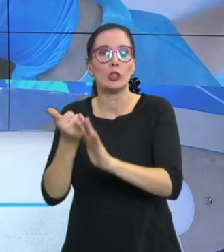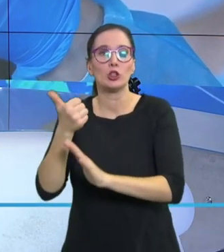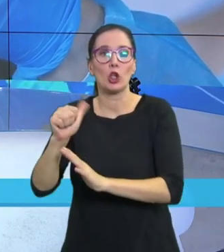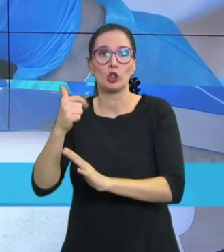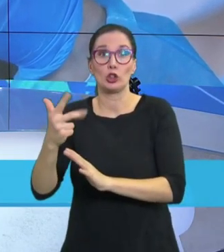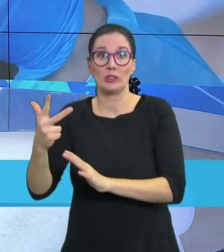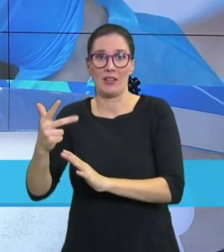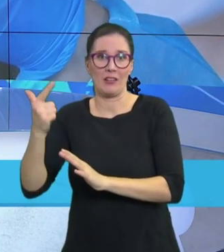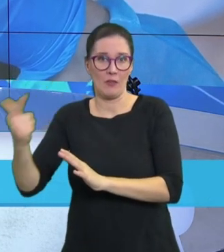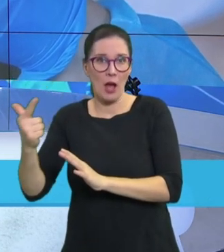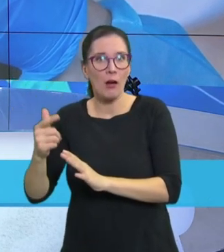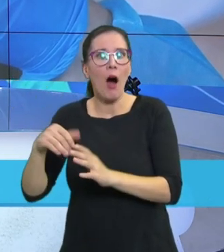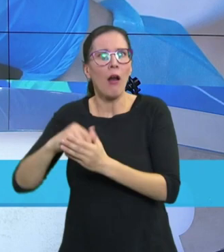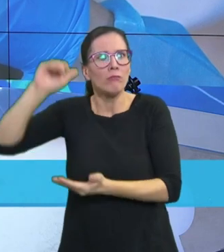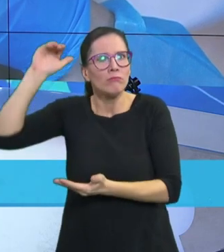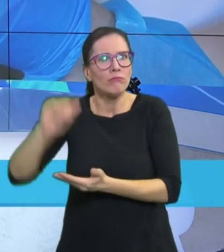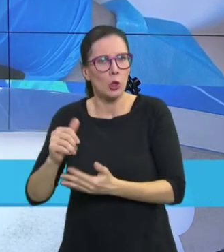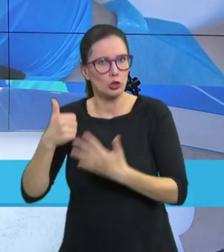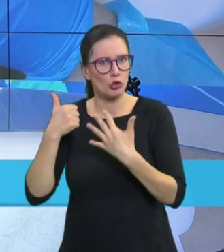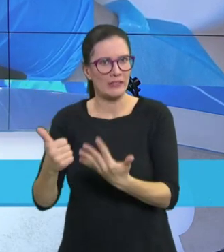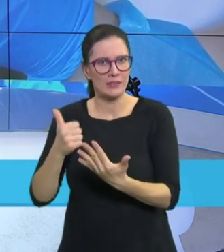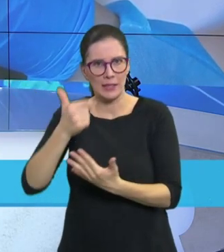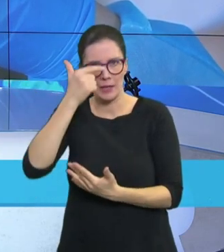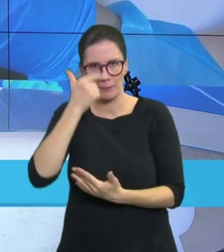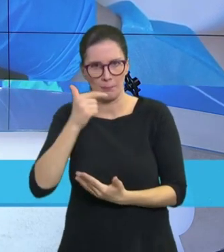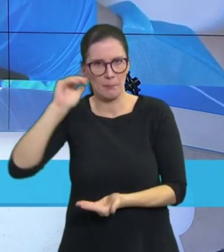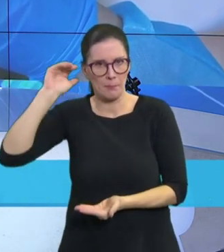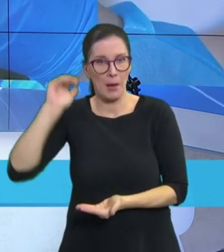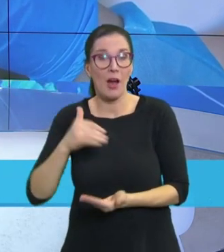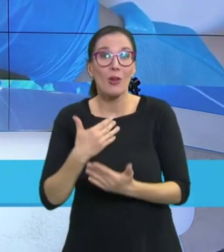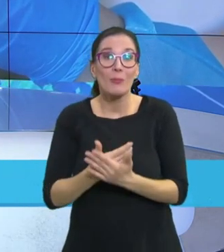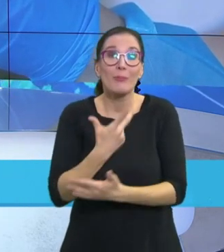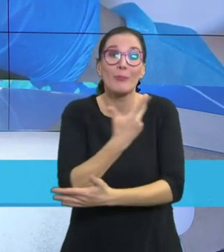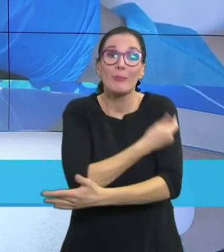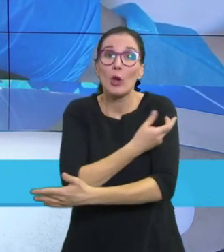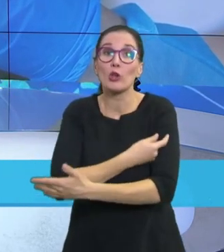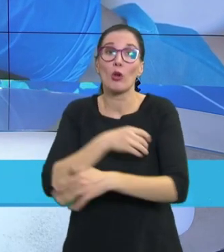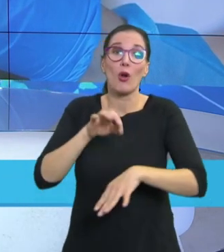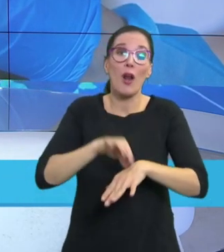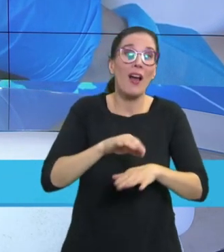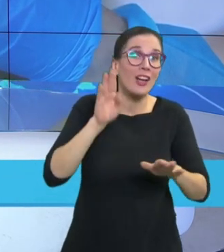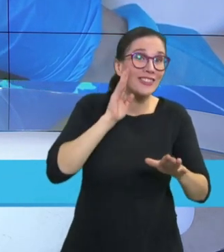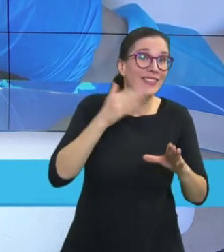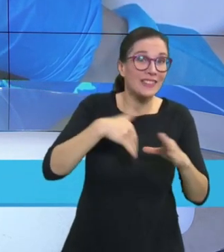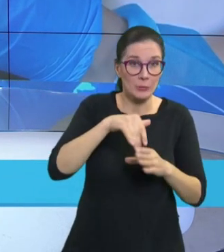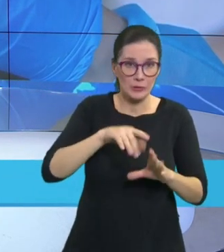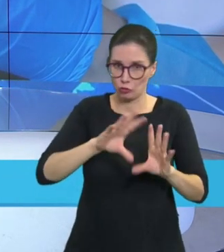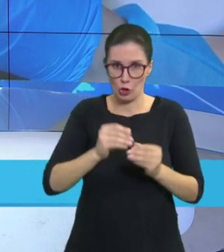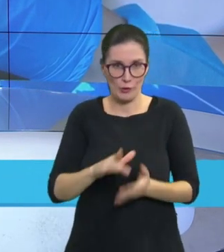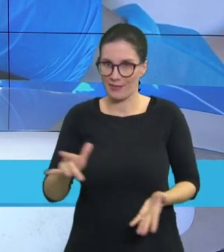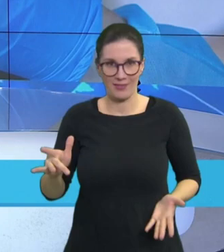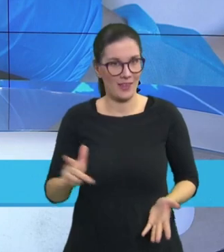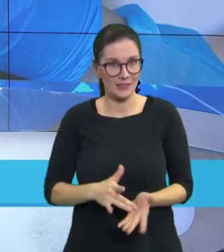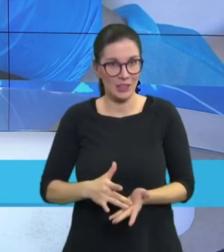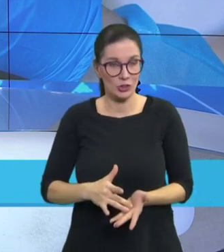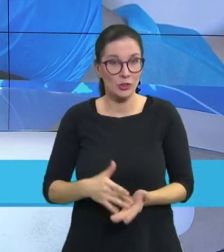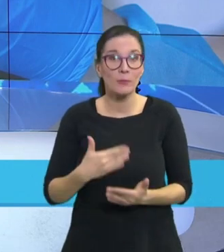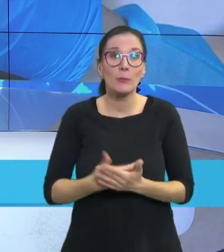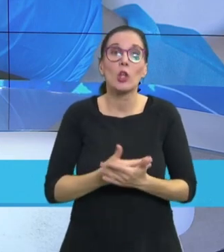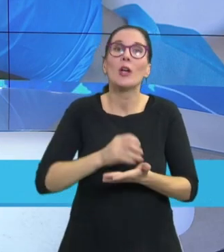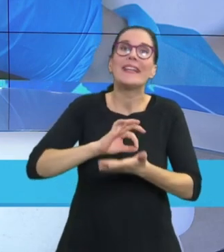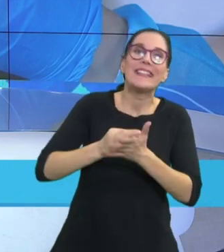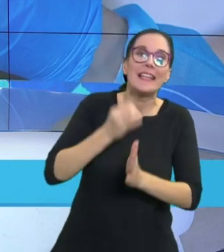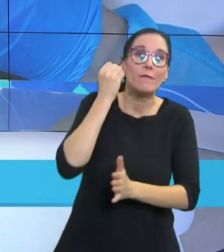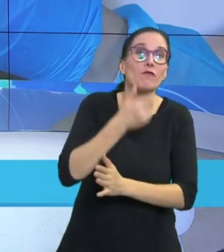ale o 60 míň. Množství tak nepokryje ani očkování zdravotníků a personálu. Kdy dojde na vakcinaci veřejnosti, v